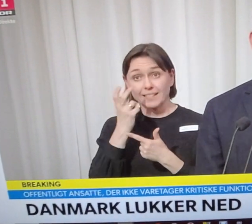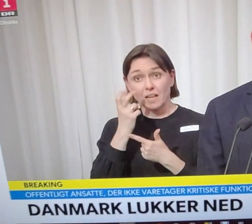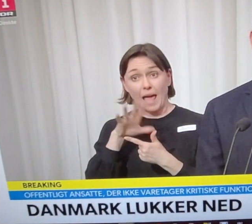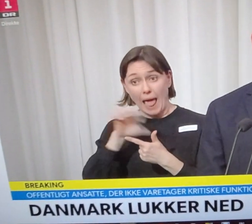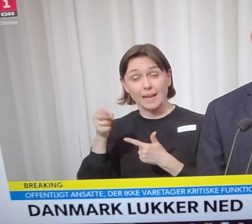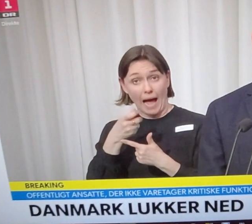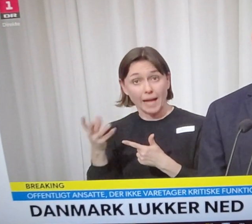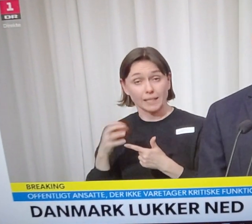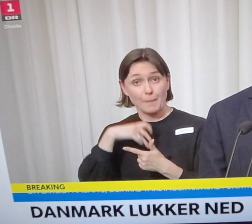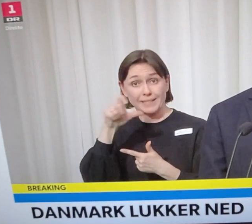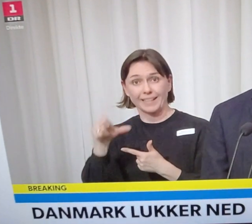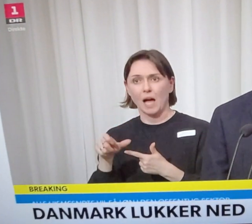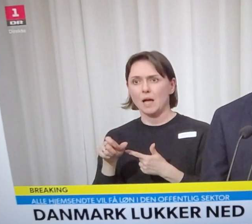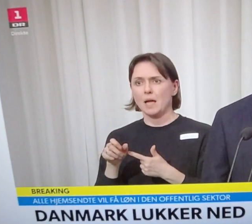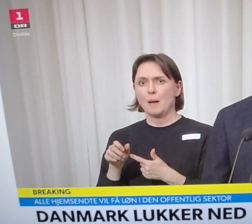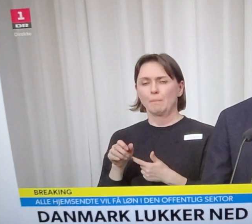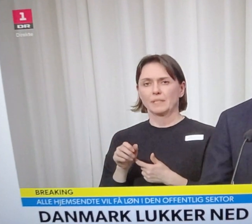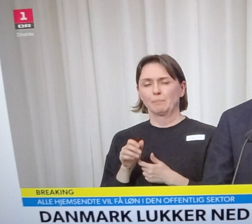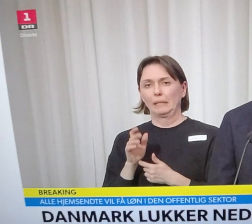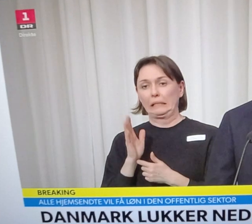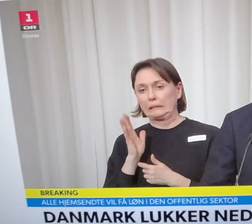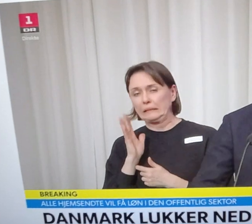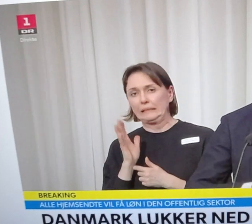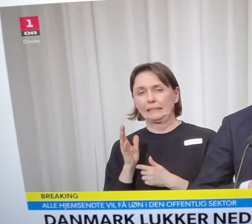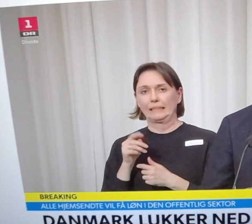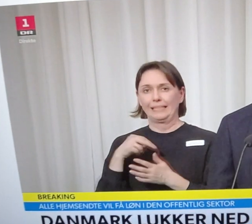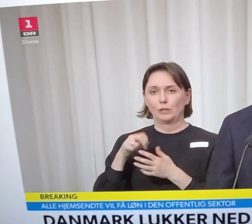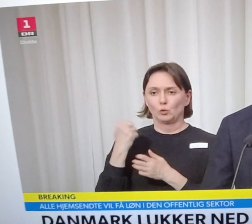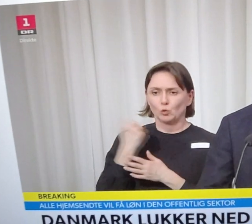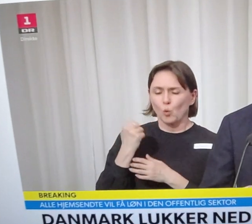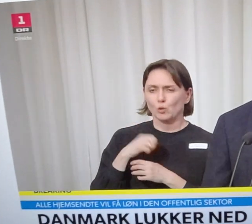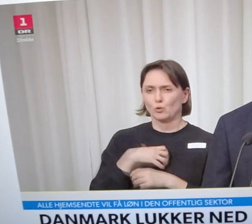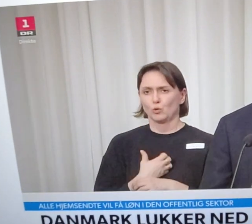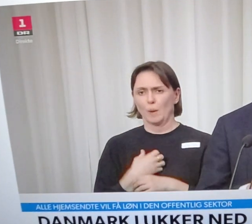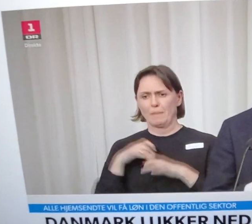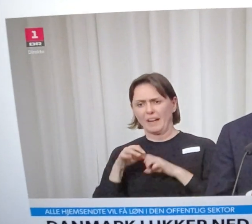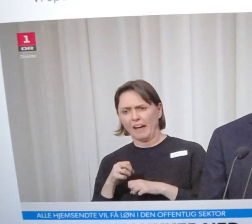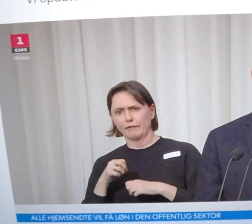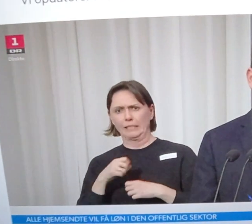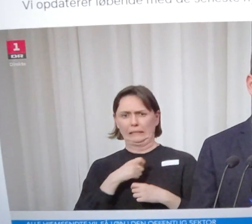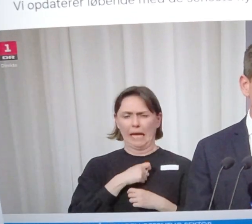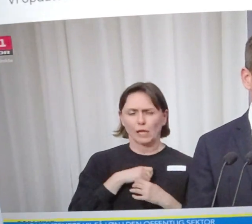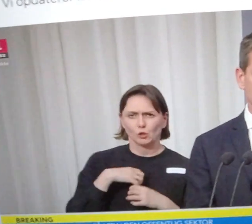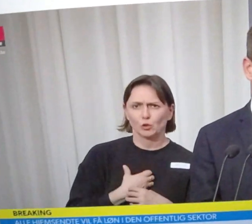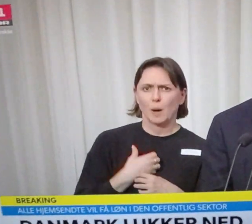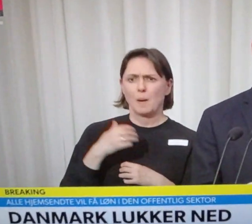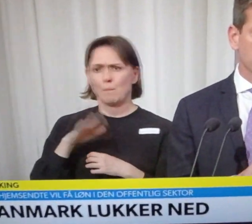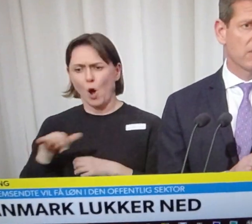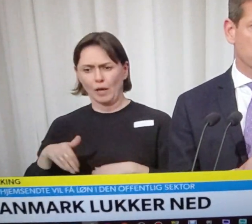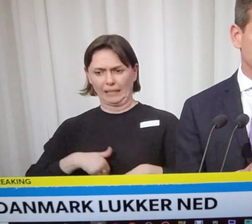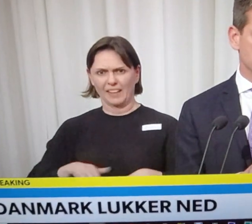Så gamle YouTuber John her, jeg må holde min mund, indtil de er færdige med at snakke.